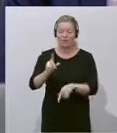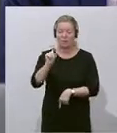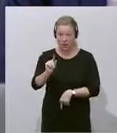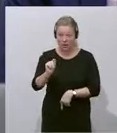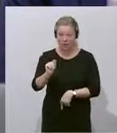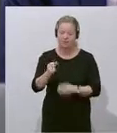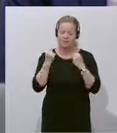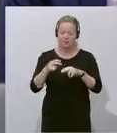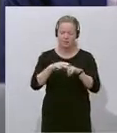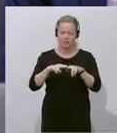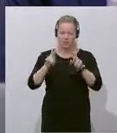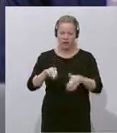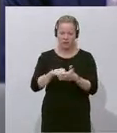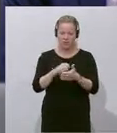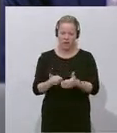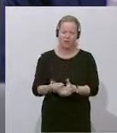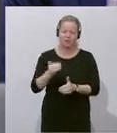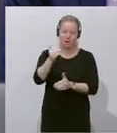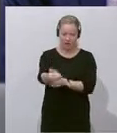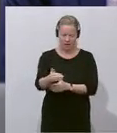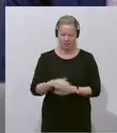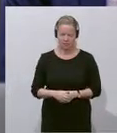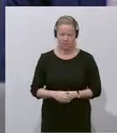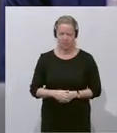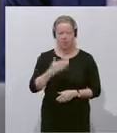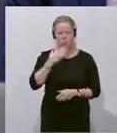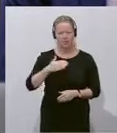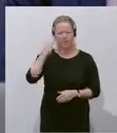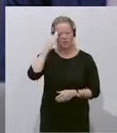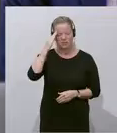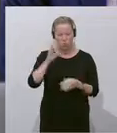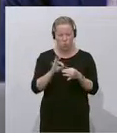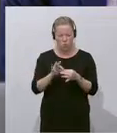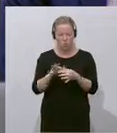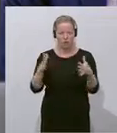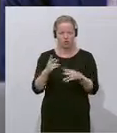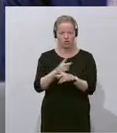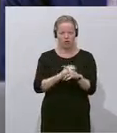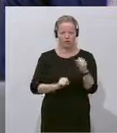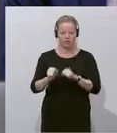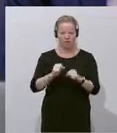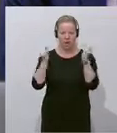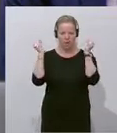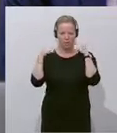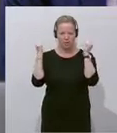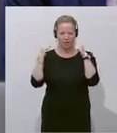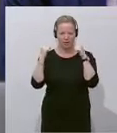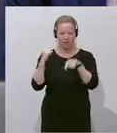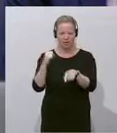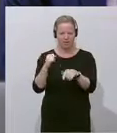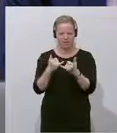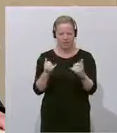wissen, wer bringt einen unabhängigen Staatsanwaltschaft der Republik Österreich dazu, das einzige